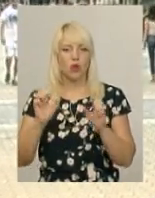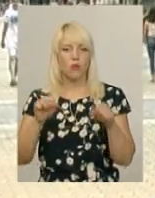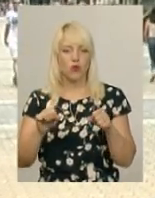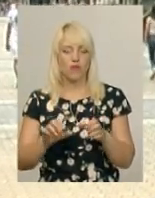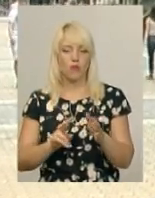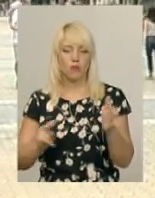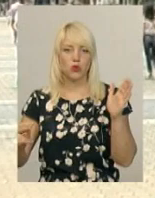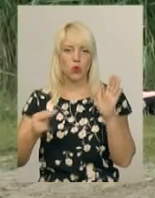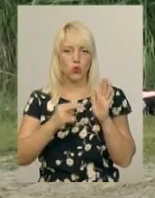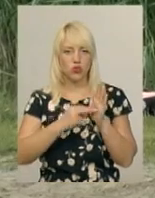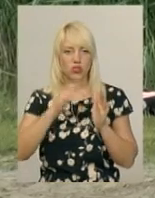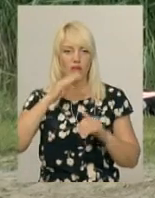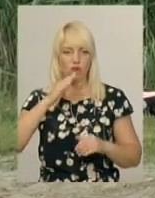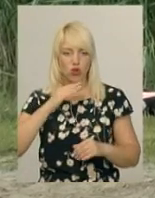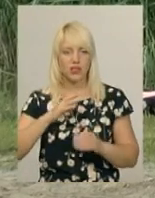і каналізації світ.